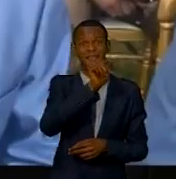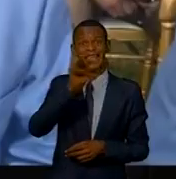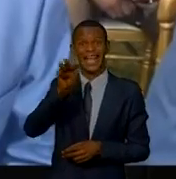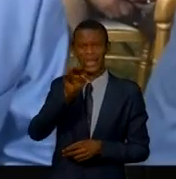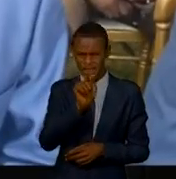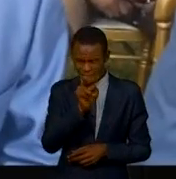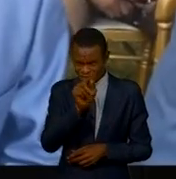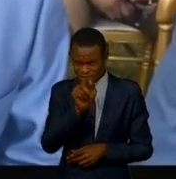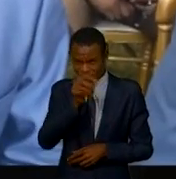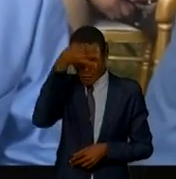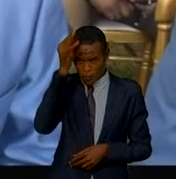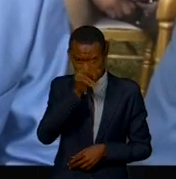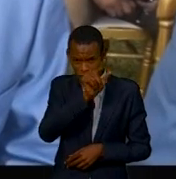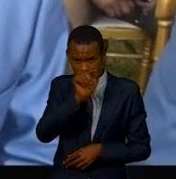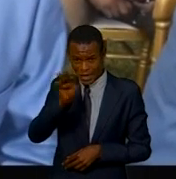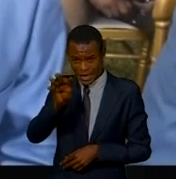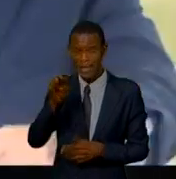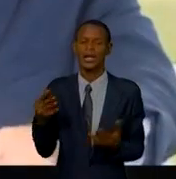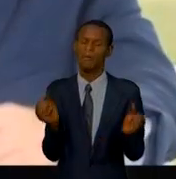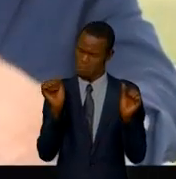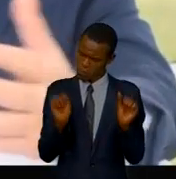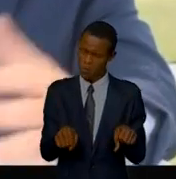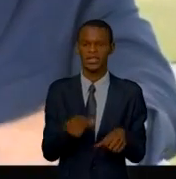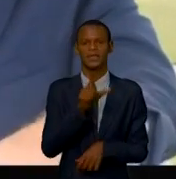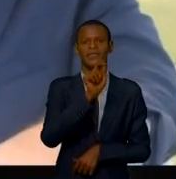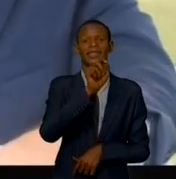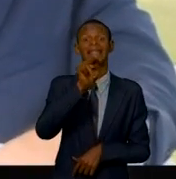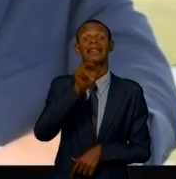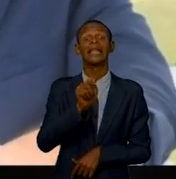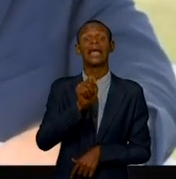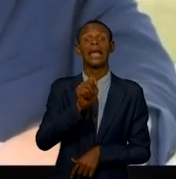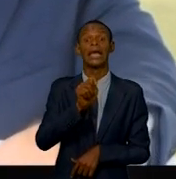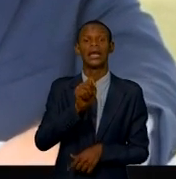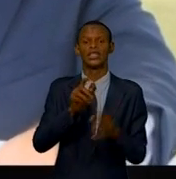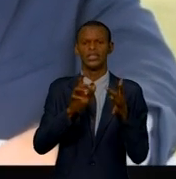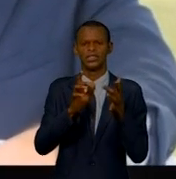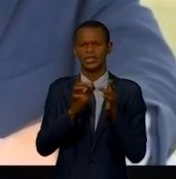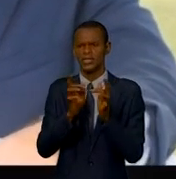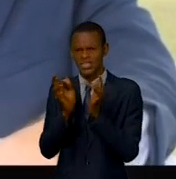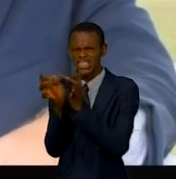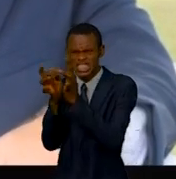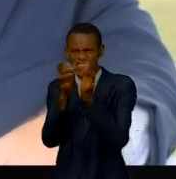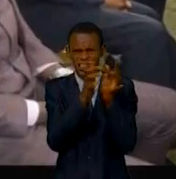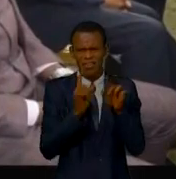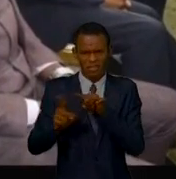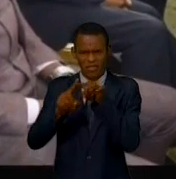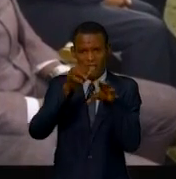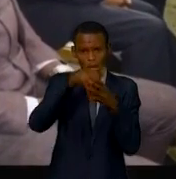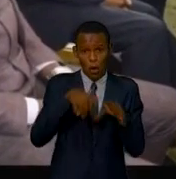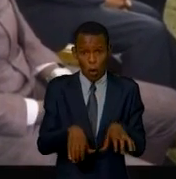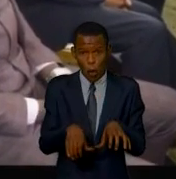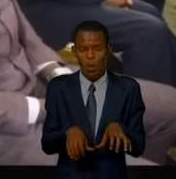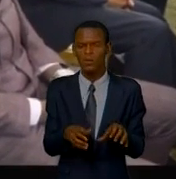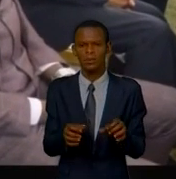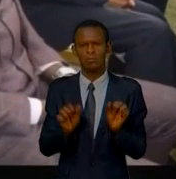coïncide avec la Journée internationale de la francophonie. François Poujolas, ambassadeur de France en RDC, se réjouit de la